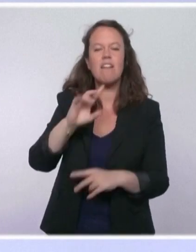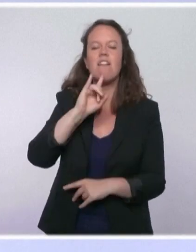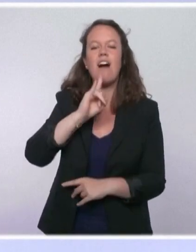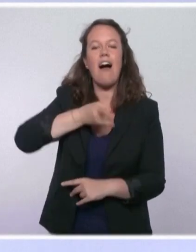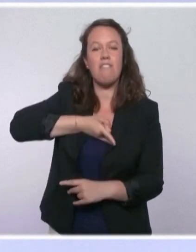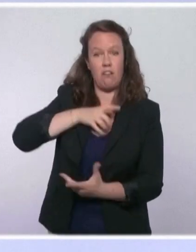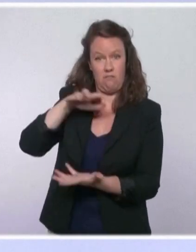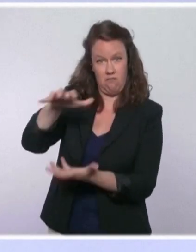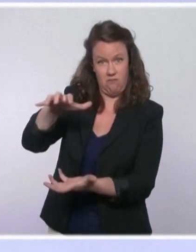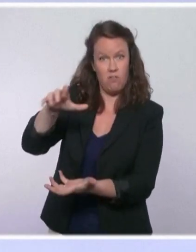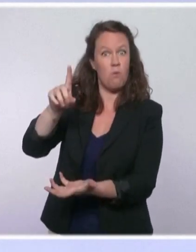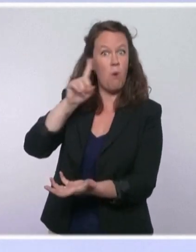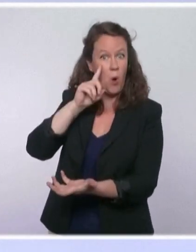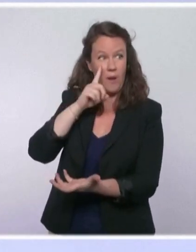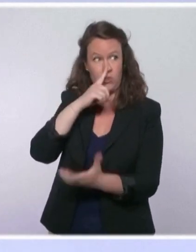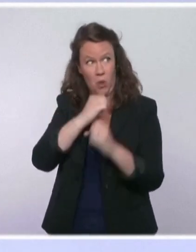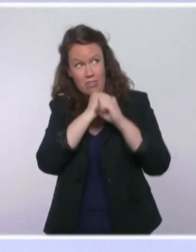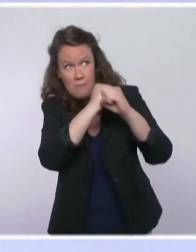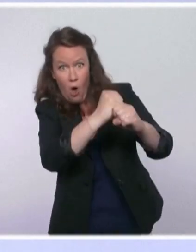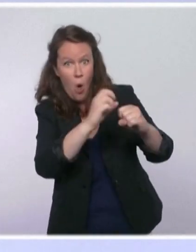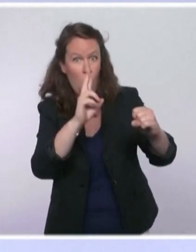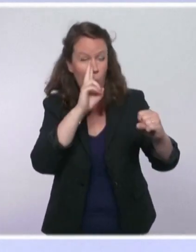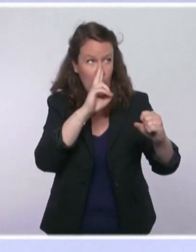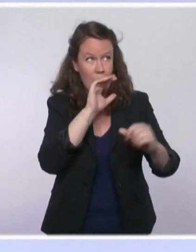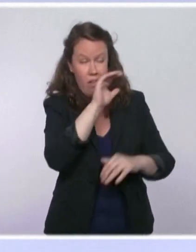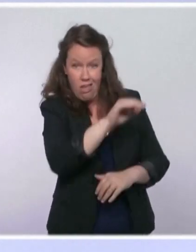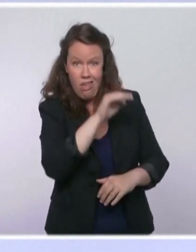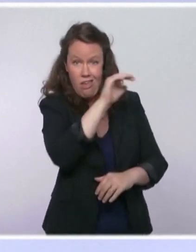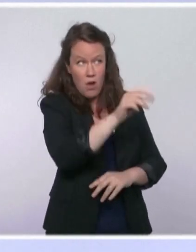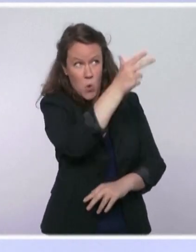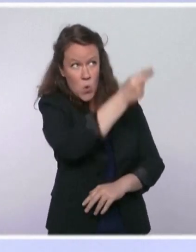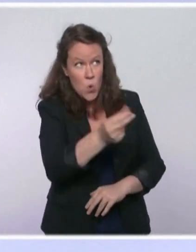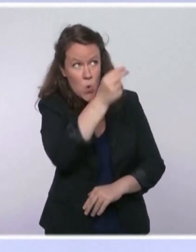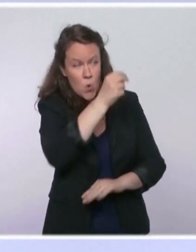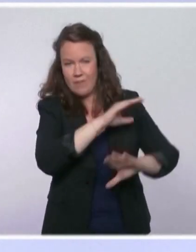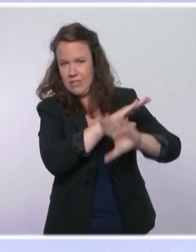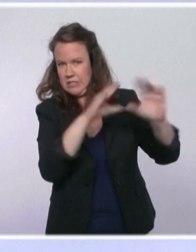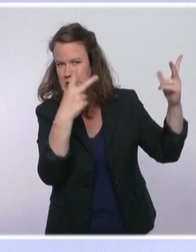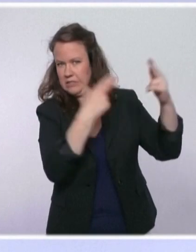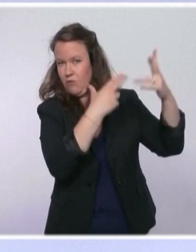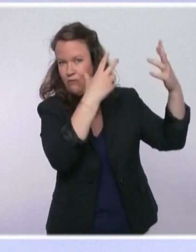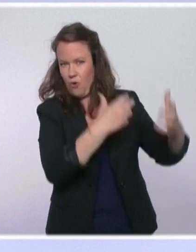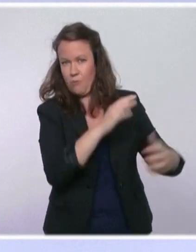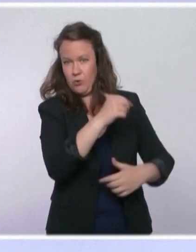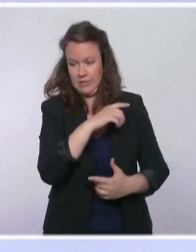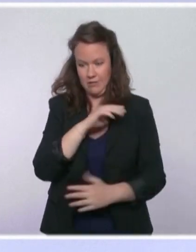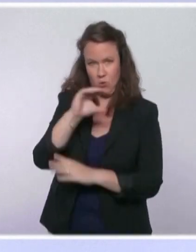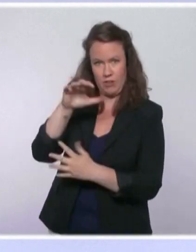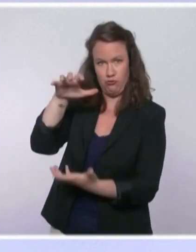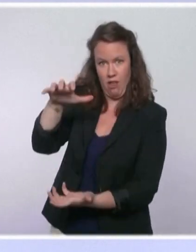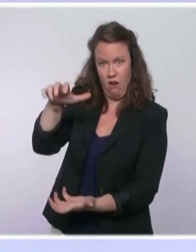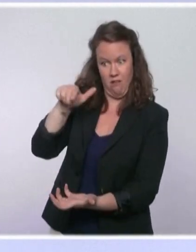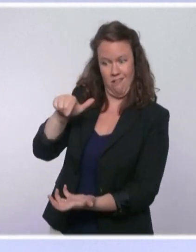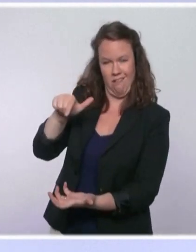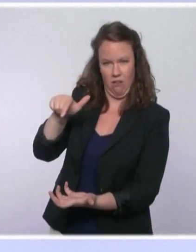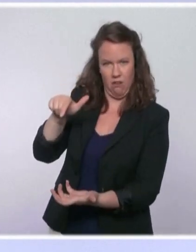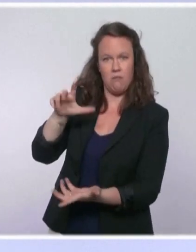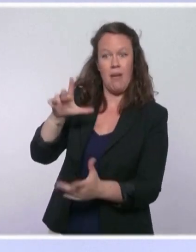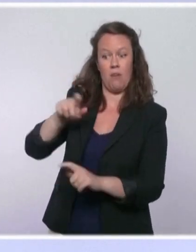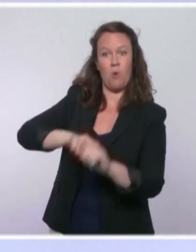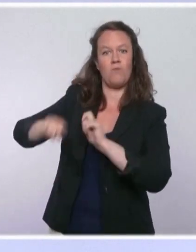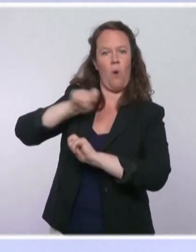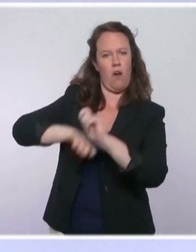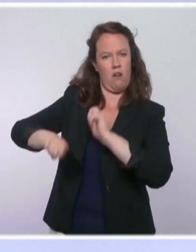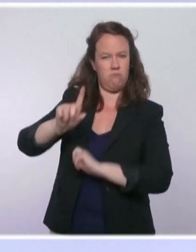possible au plan social et environnemental. Et il n'a pas vocation à être permanent, d'où ce